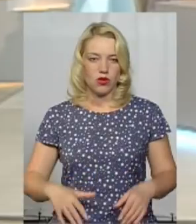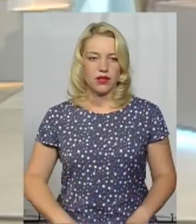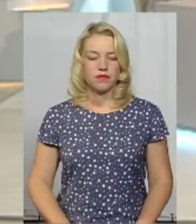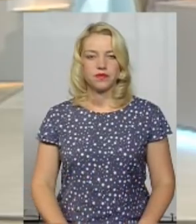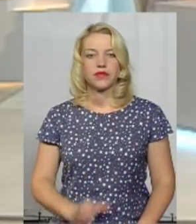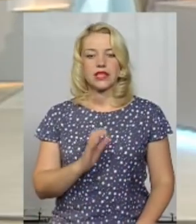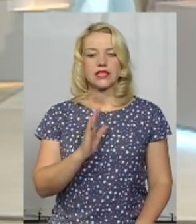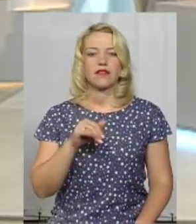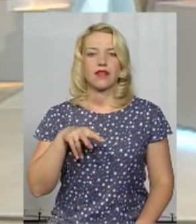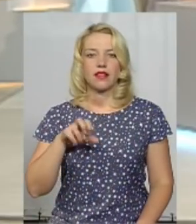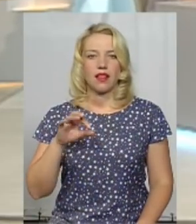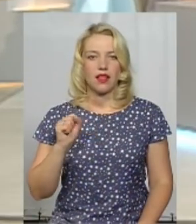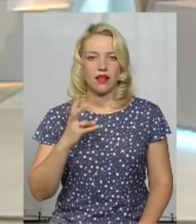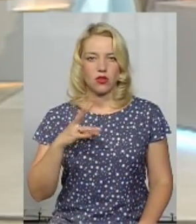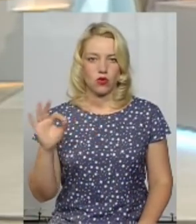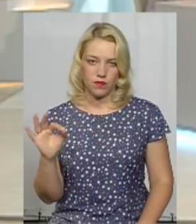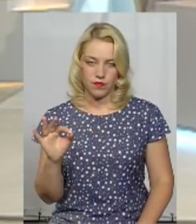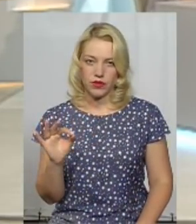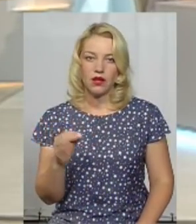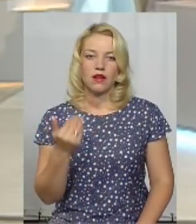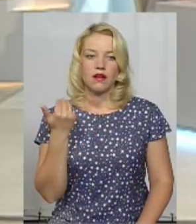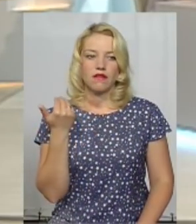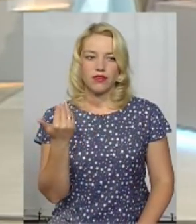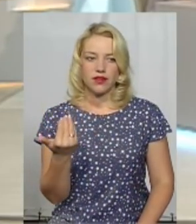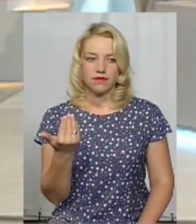Пані Світлана, Ви керують